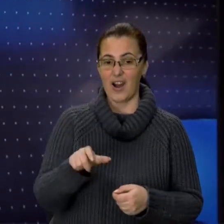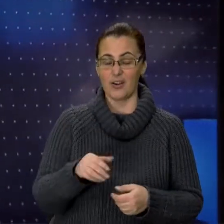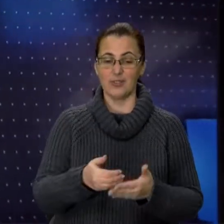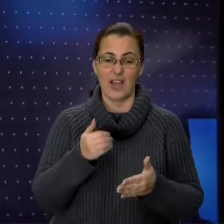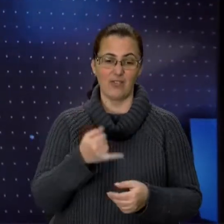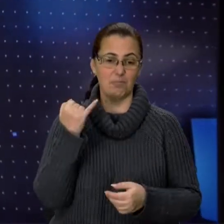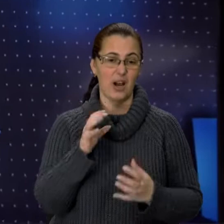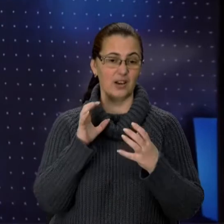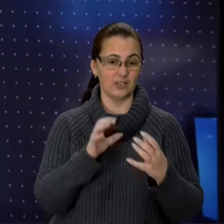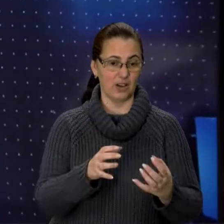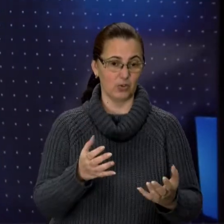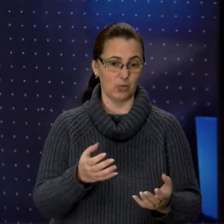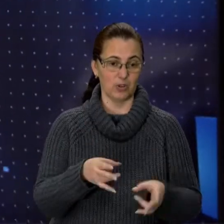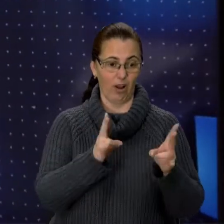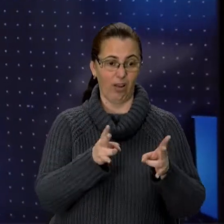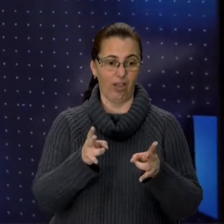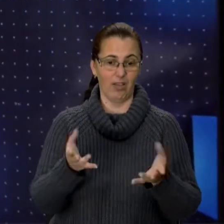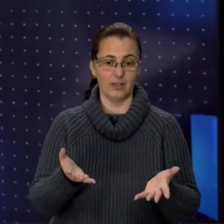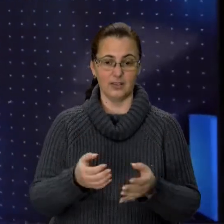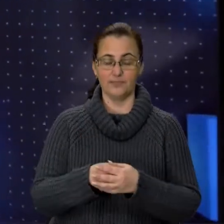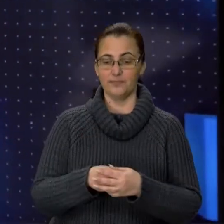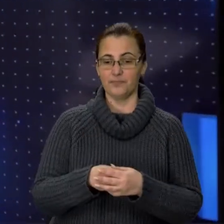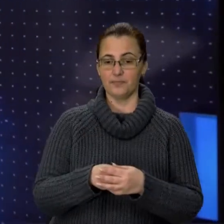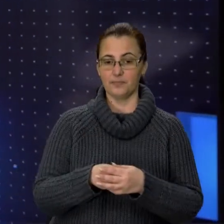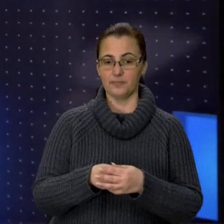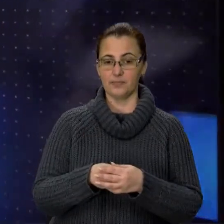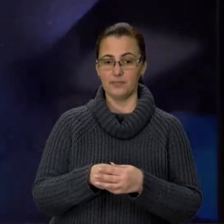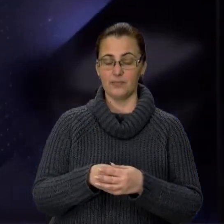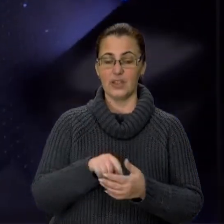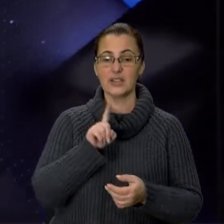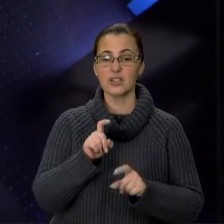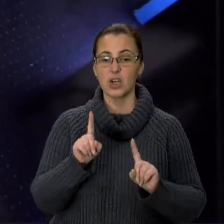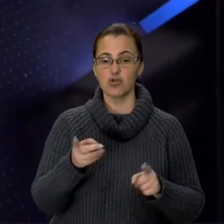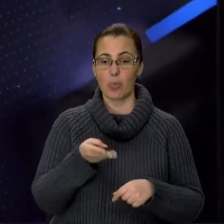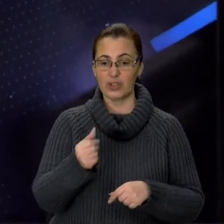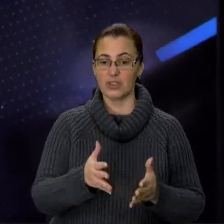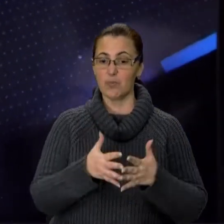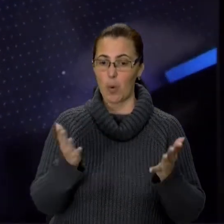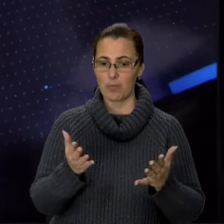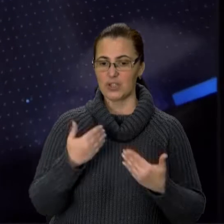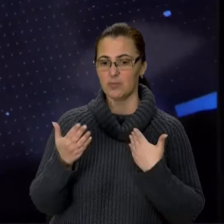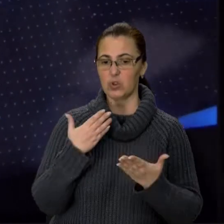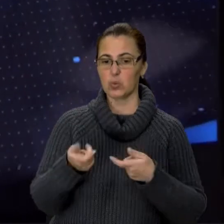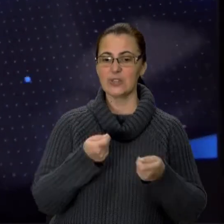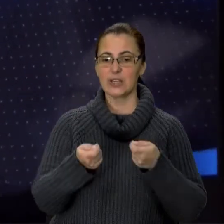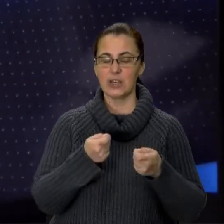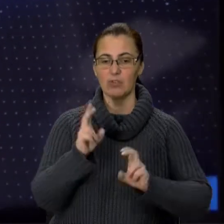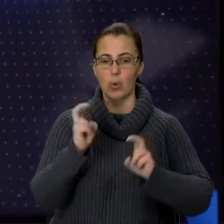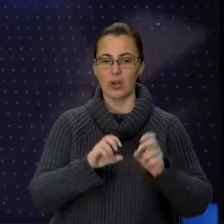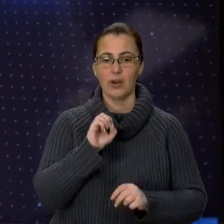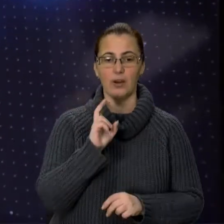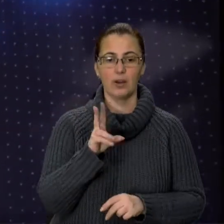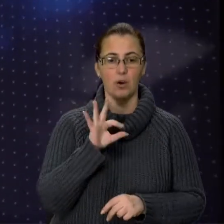автобусів, яких-то гальми відмовляють, чи колесо у Русі відпадає? За що платити ми більше? Спілкуємося з керівником підприємства